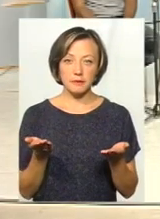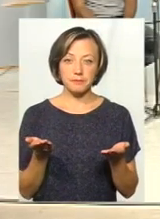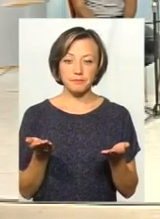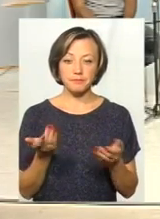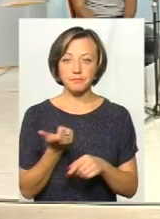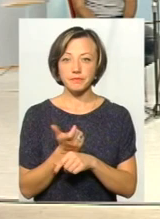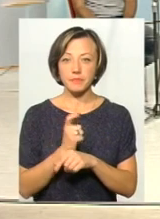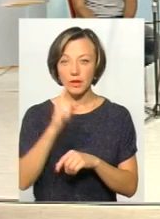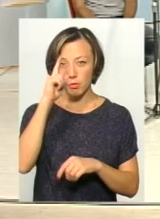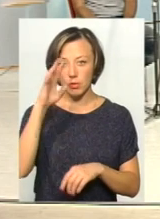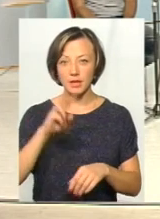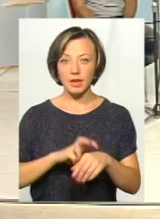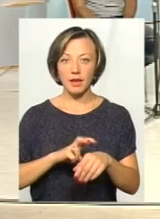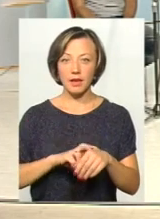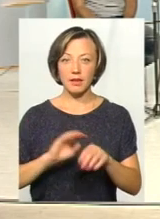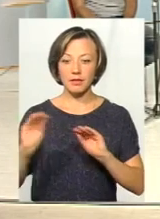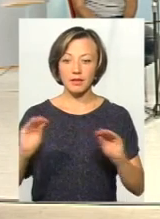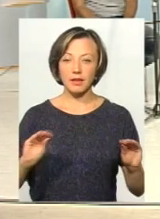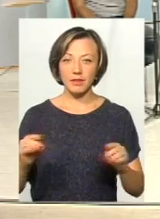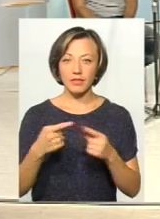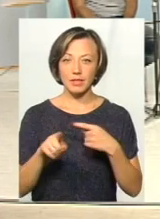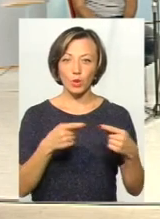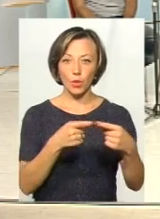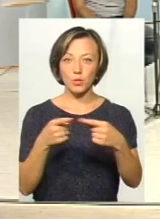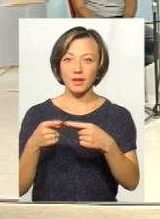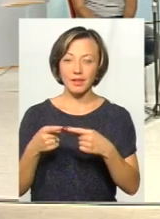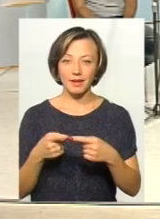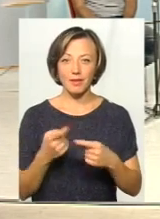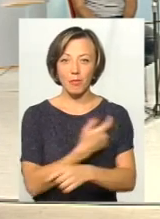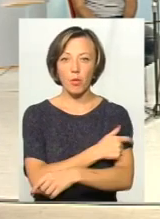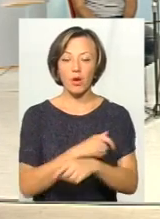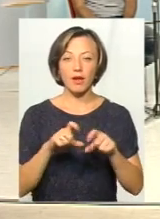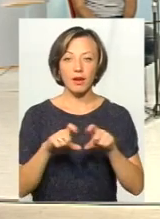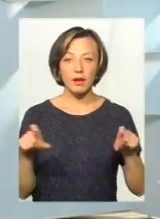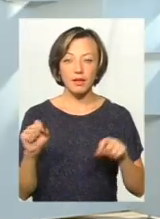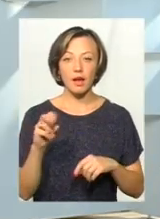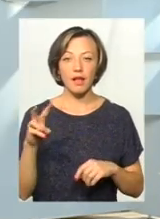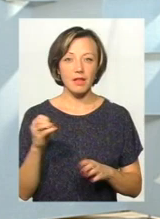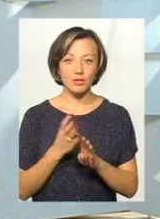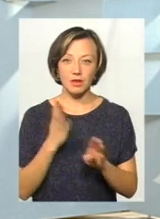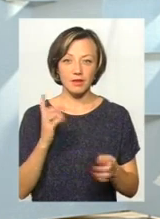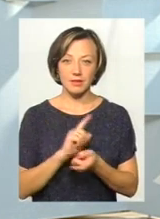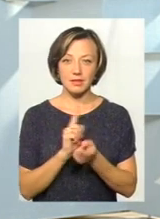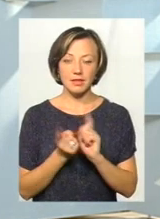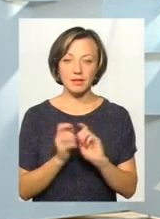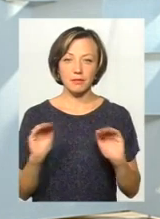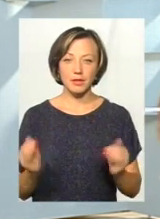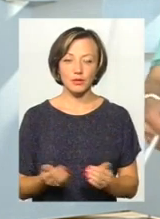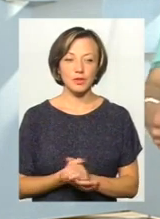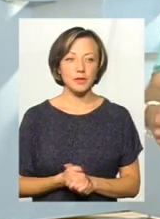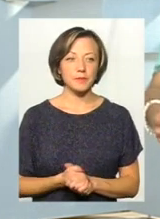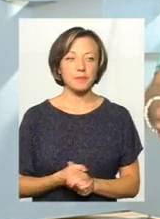найпопулярніших лікарів розсадити в різні кутки тієї поліклініки, але від того черга не стане меншою. Звичайно.